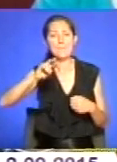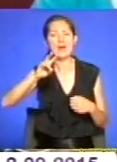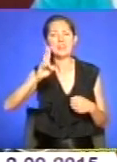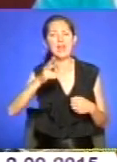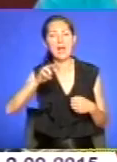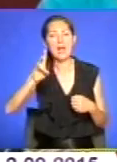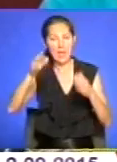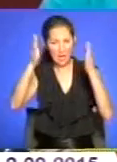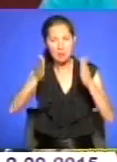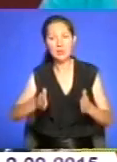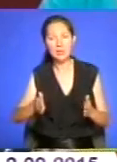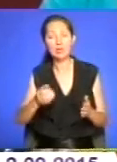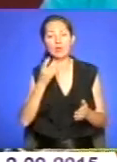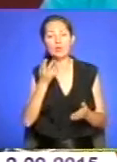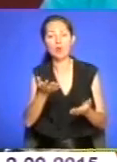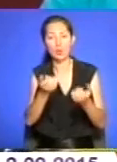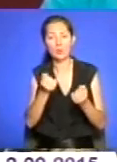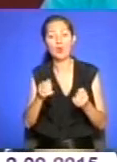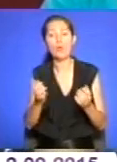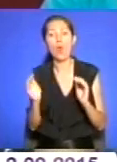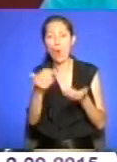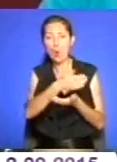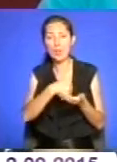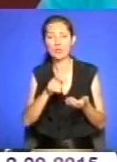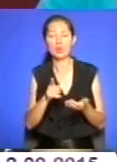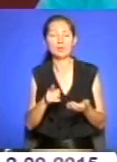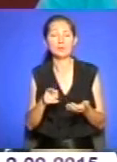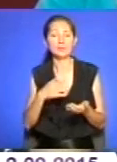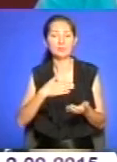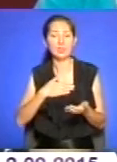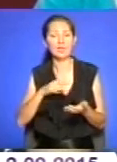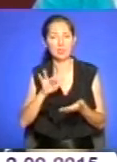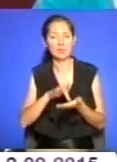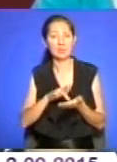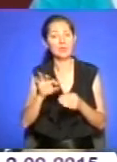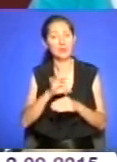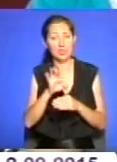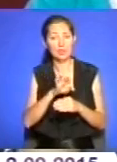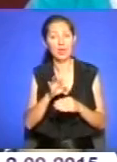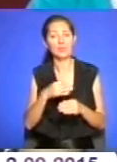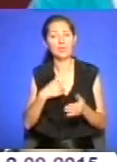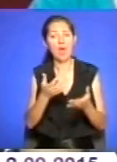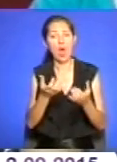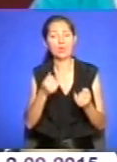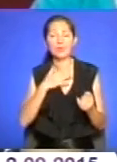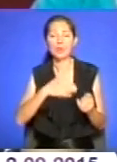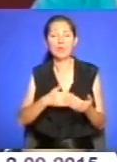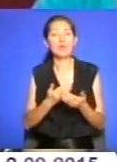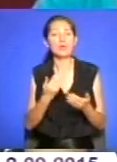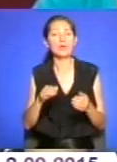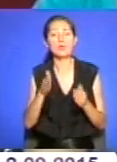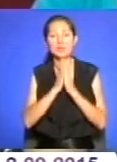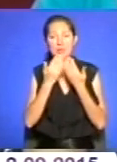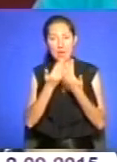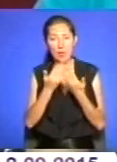та чи інша колекція, чи це вже експонати нашого етноцентру, я отримую насолоду навіть від того запаху, від того